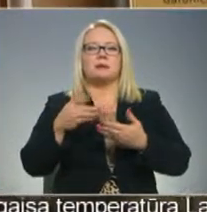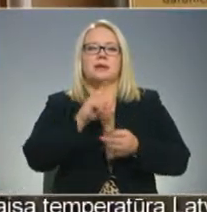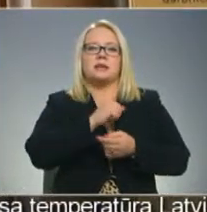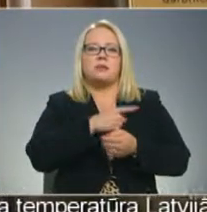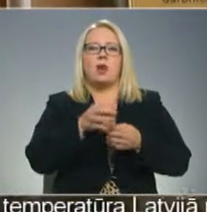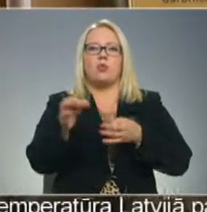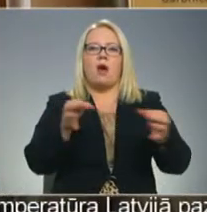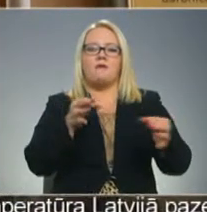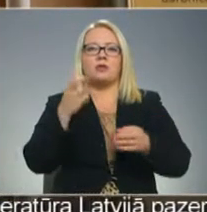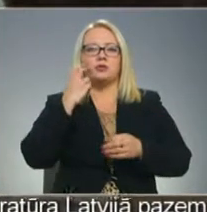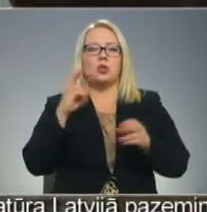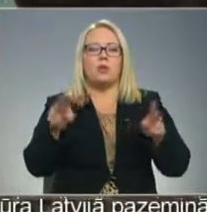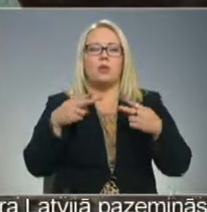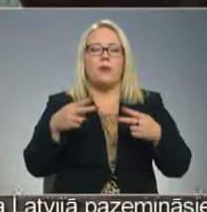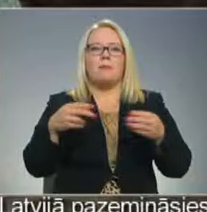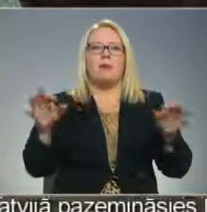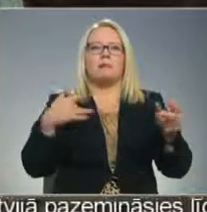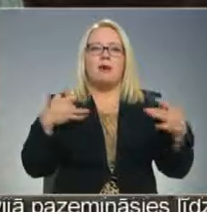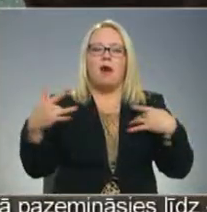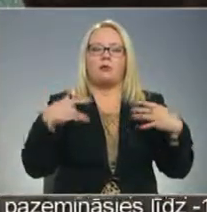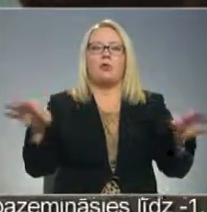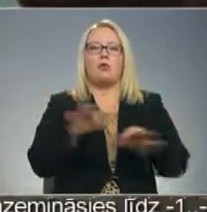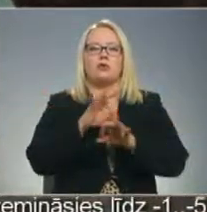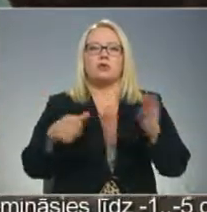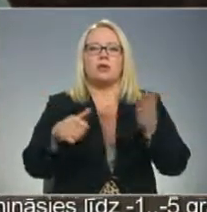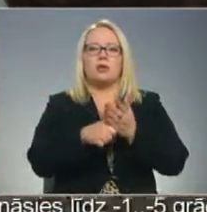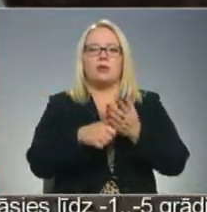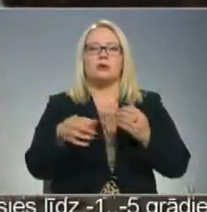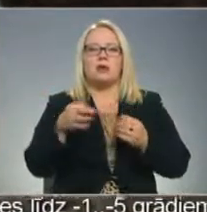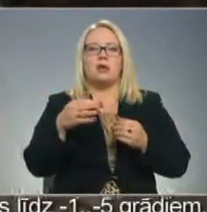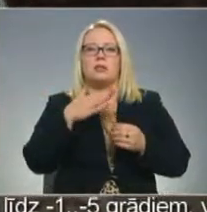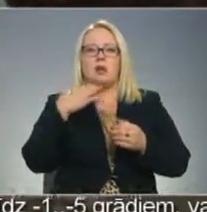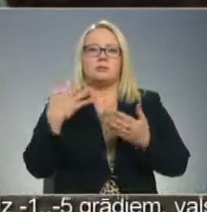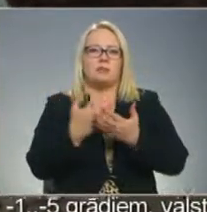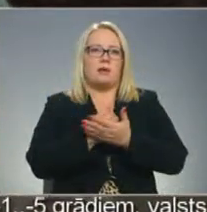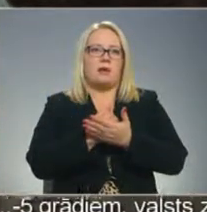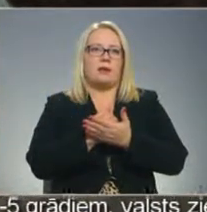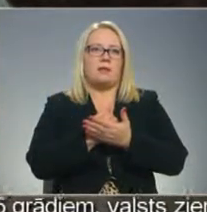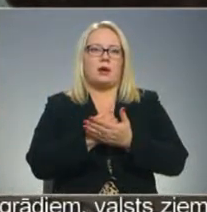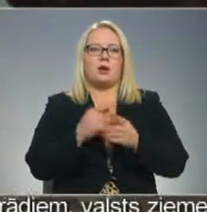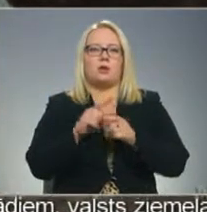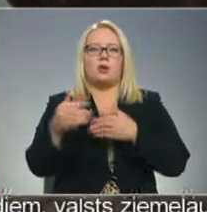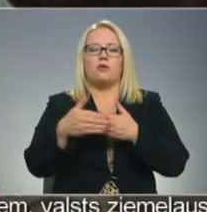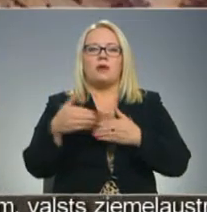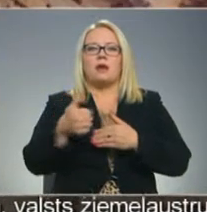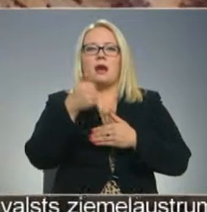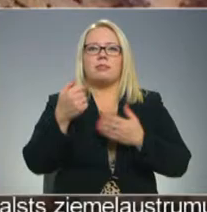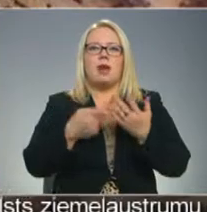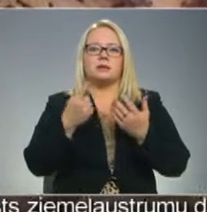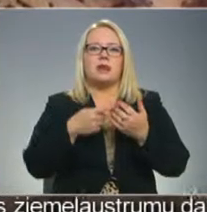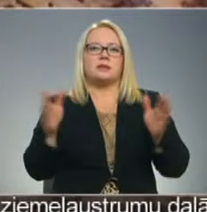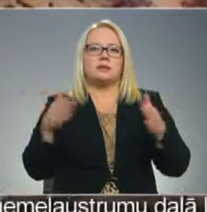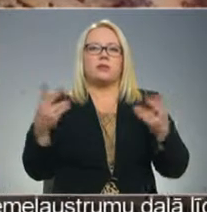klubiņiem un teātri un koncerti reģistrējoties šajā organizācijā kļūst krietni pieejamāki. Tuvojas arī gada atskaitas sapulce, kurā